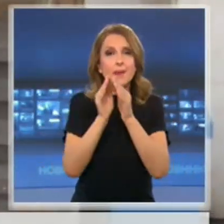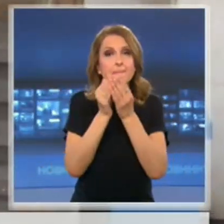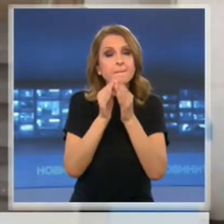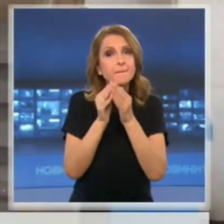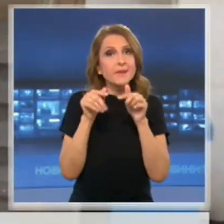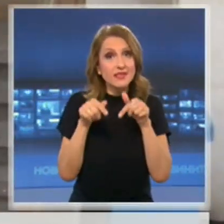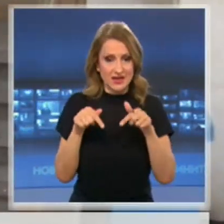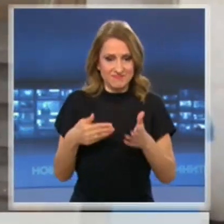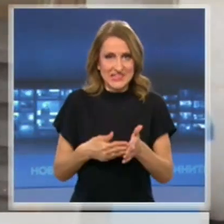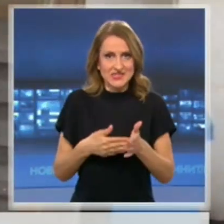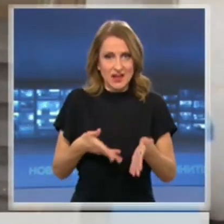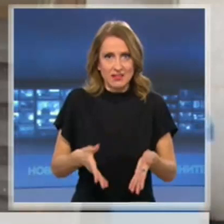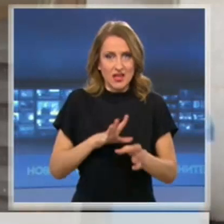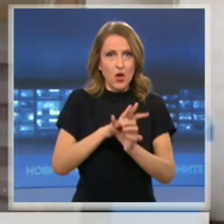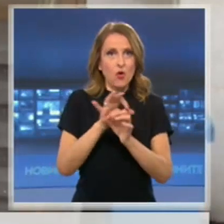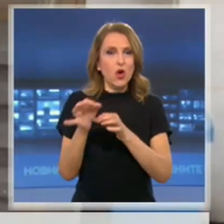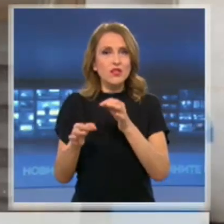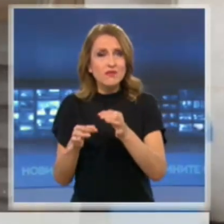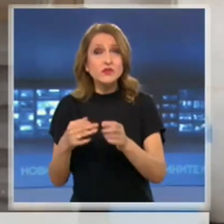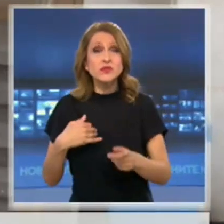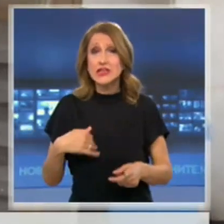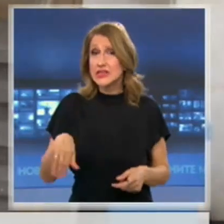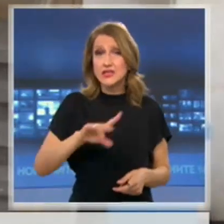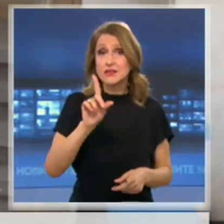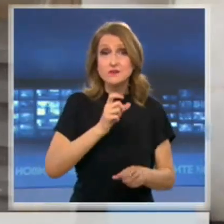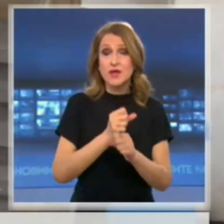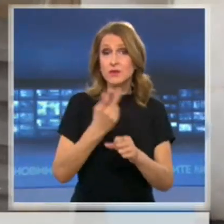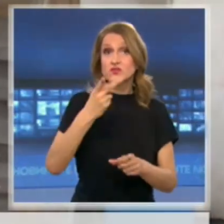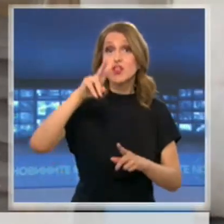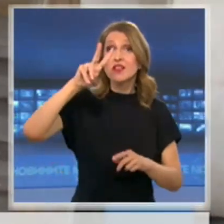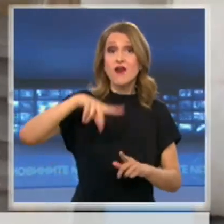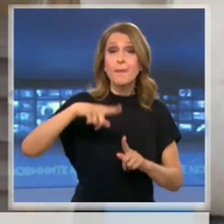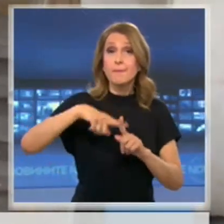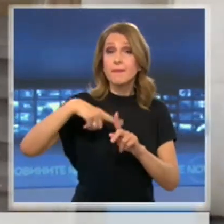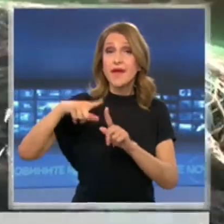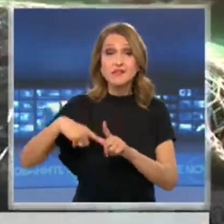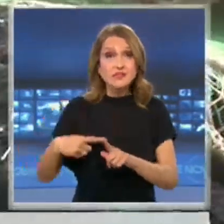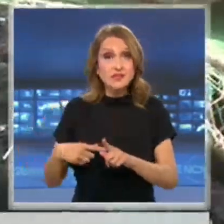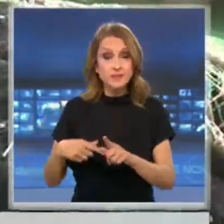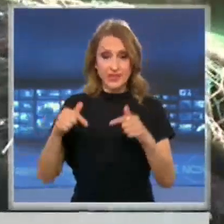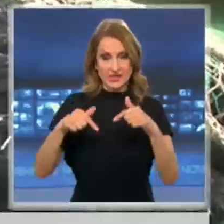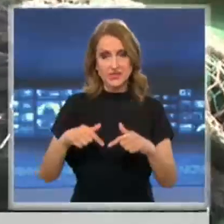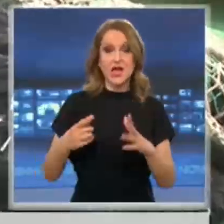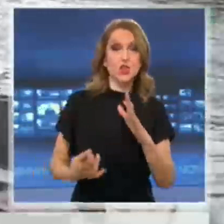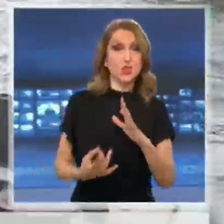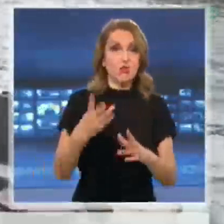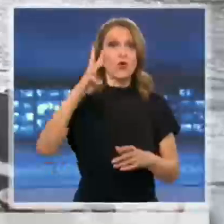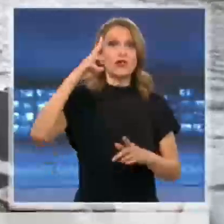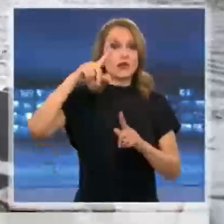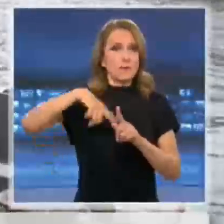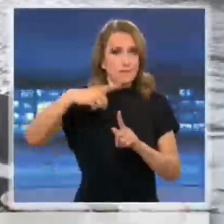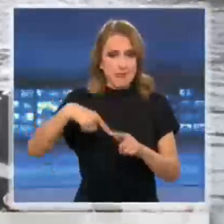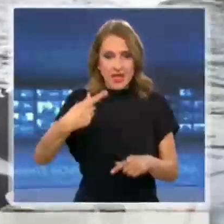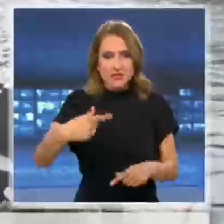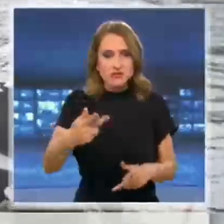COVID-19, ние не сме работили 2 месеца вече и с тези нови 3 месеца директно ни обричат